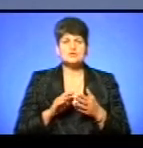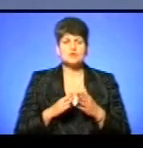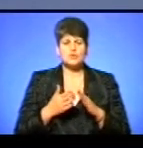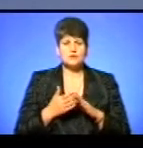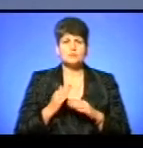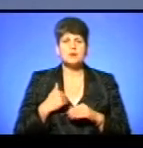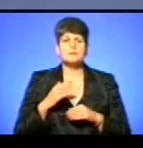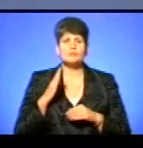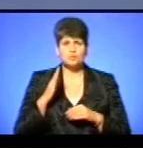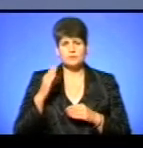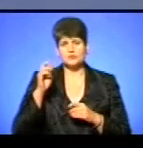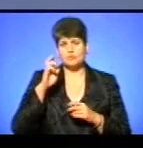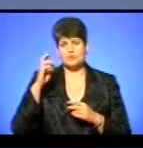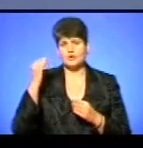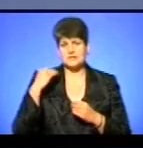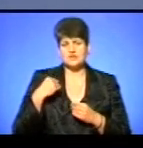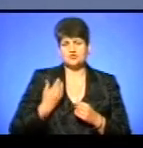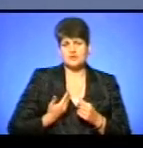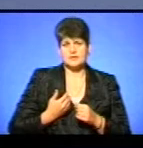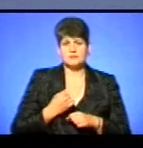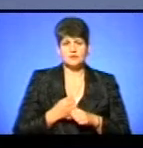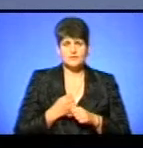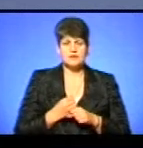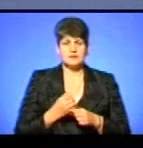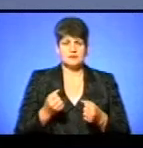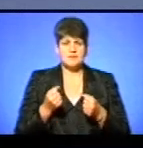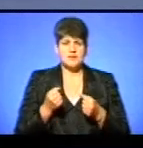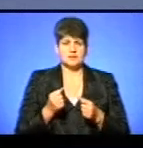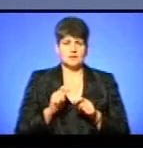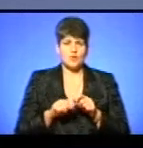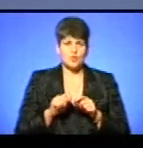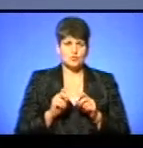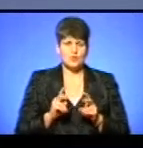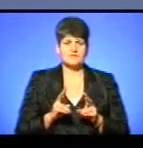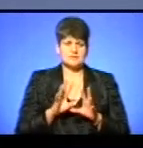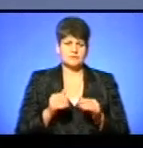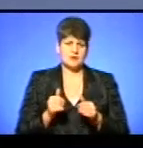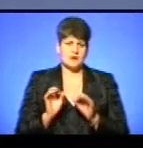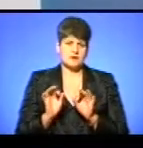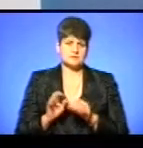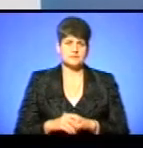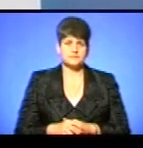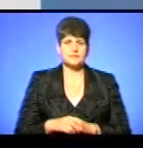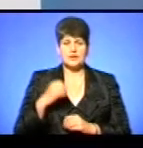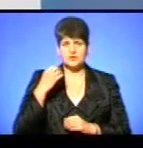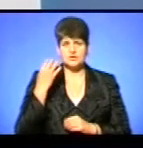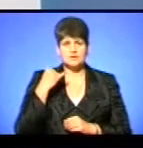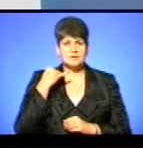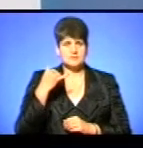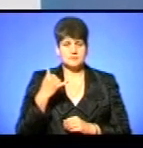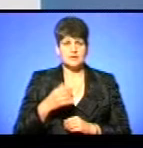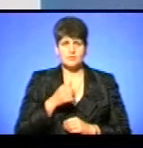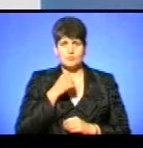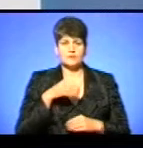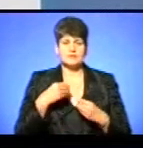будемо, якщо Бог дасть, жити, працювати, тримати під контролем, і все буде гаразд. Дякую на ще одне запитання, спробуємо